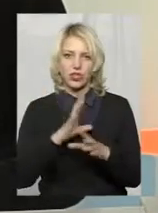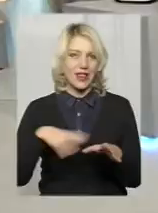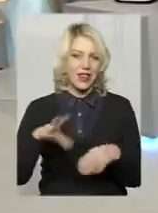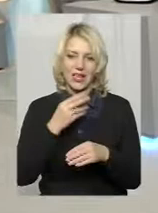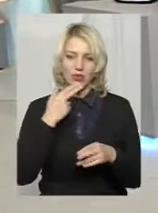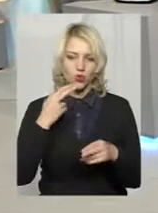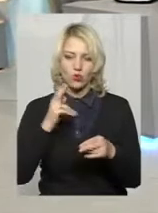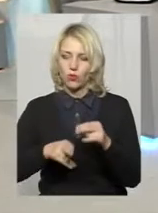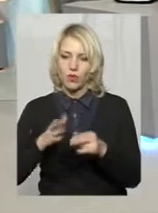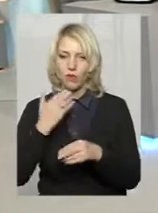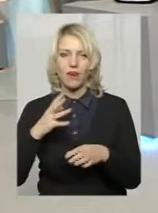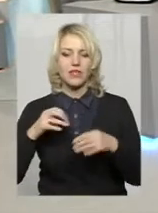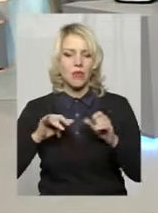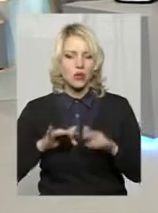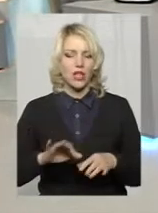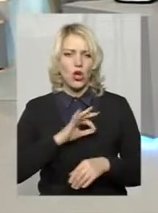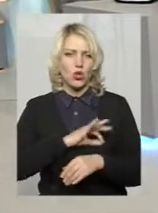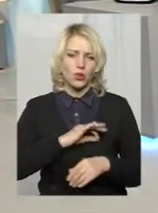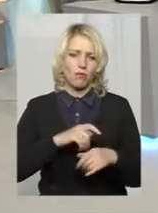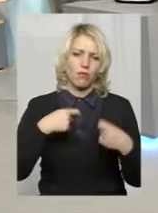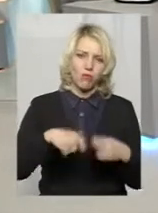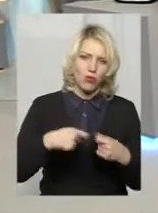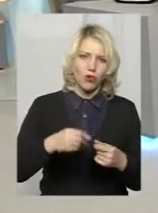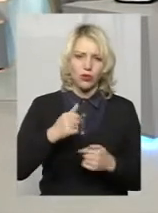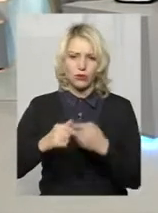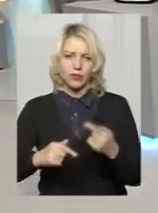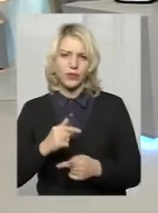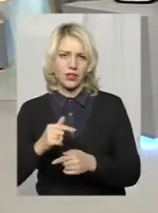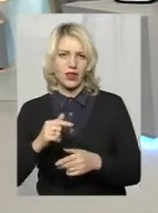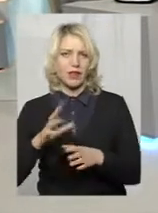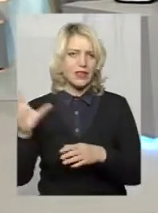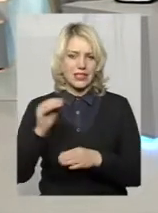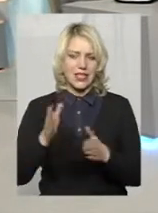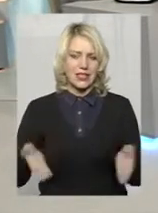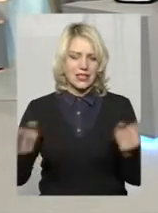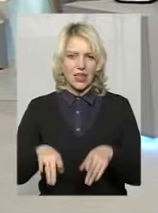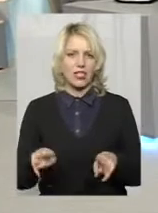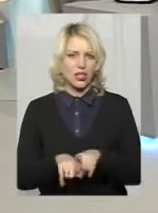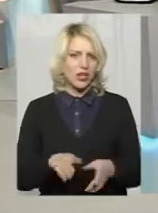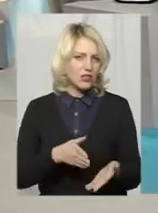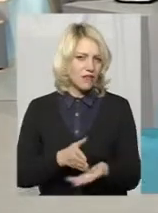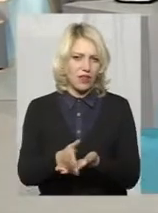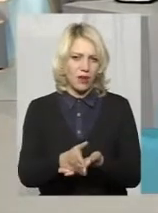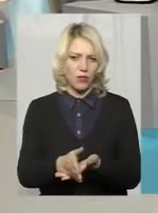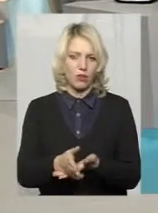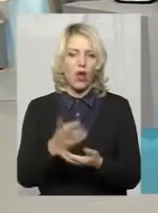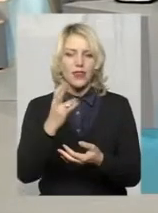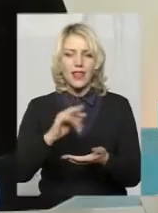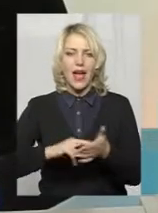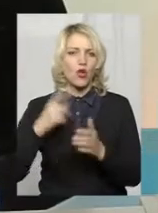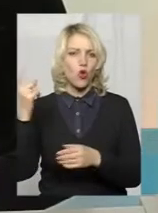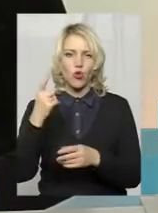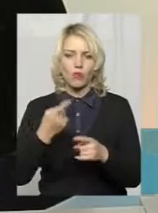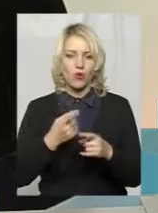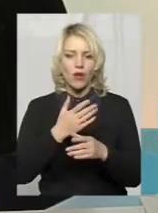процеси юридичного характеру, договорок куплів-продажу, всі обороти економічні залишаються в тому самому напрямку. На економіку це не має впливати жодним чином. Це лише більше